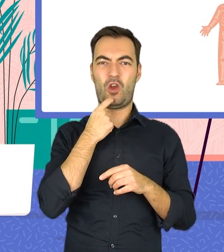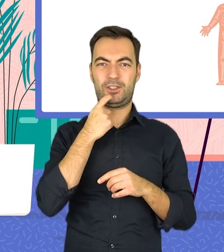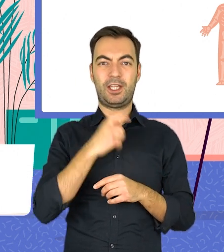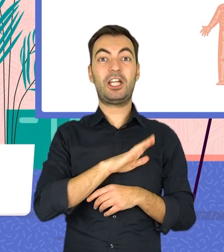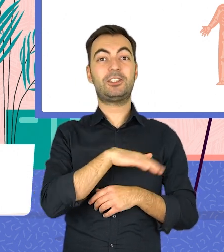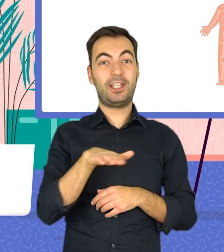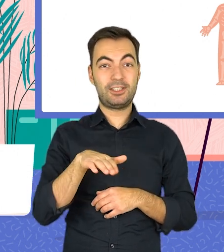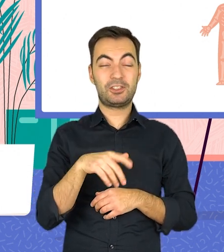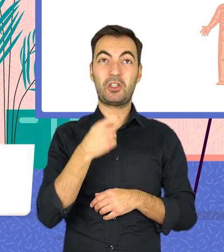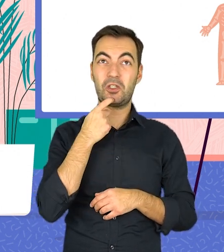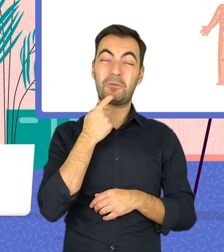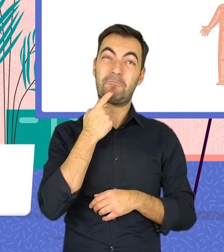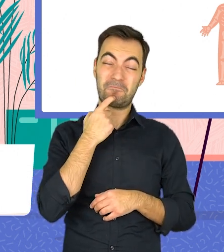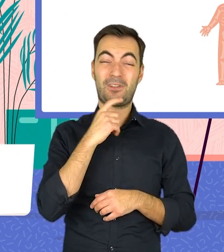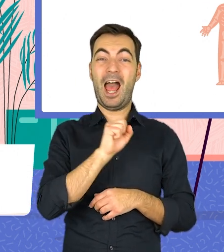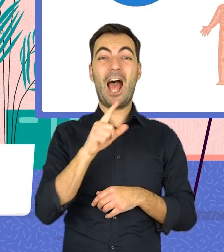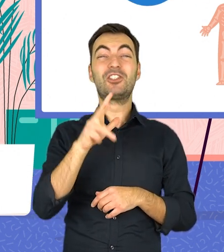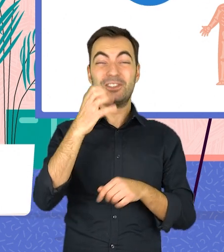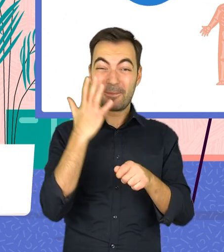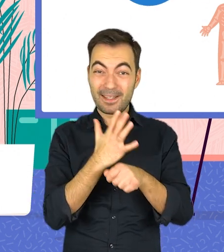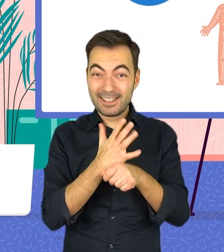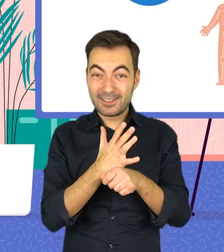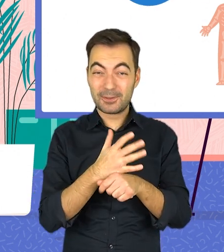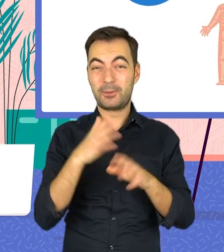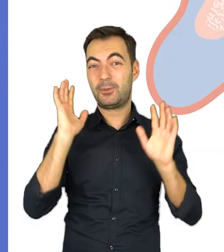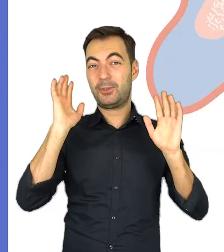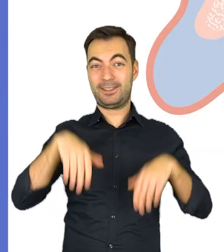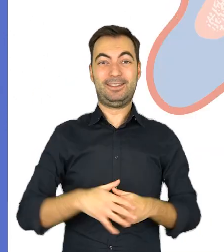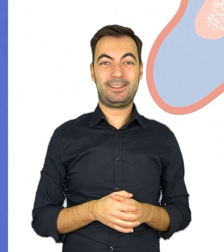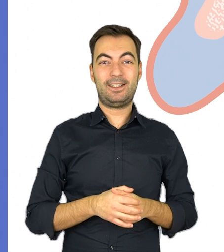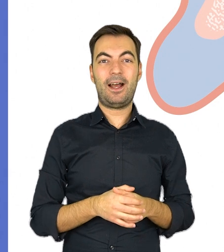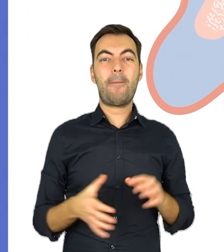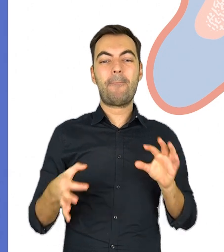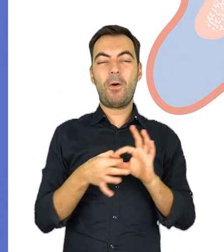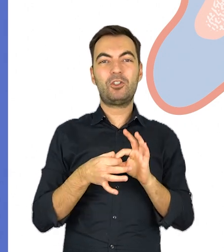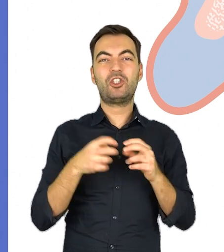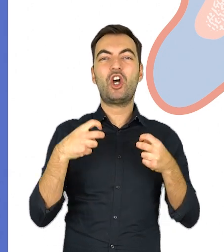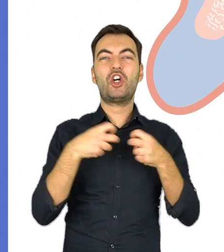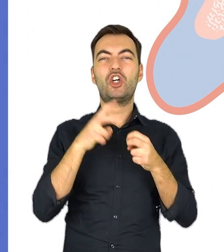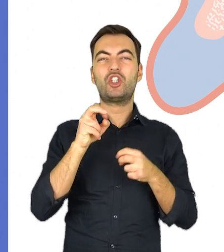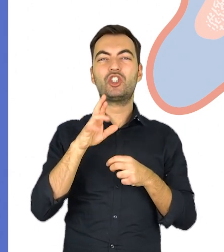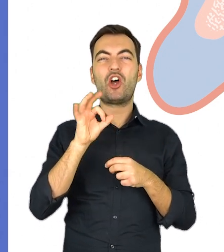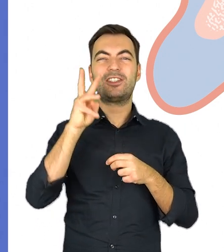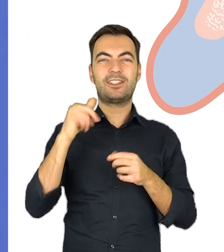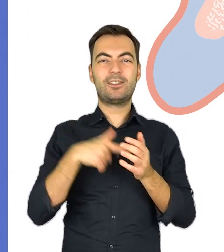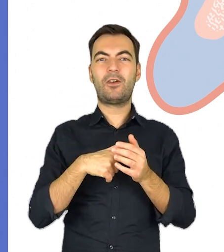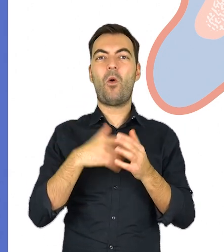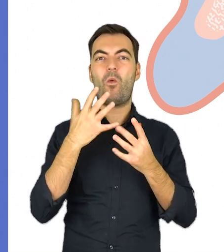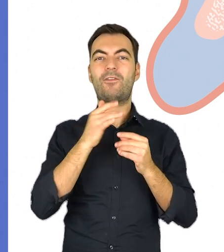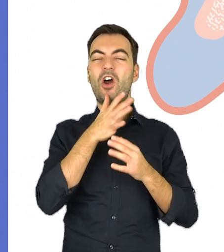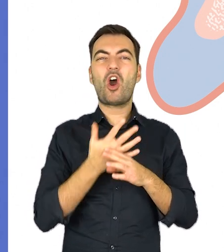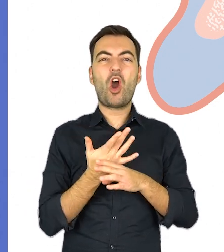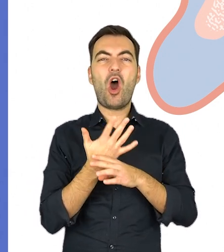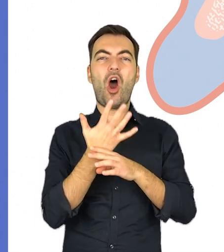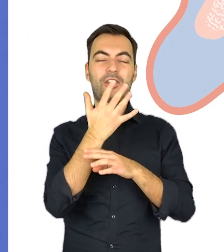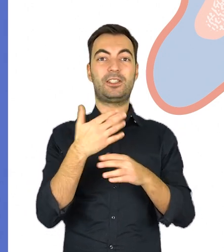kości, a u dzieci kości jest aż 350. Są połączone chrząstkami, a to bardzo